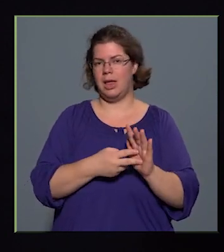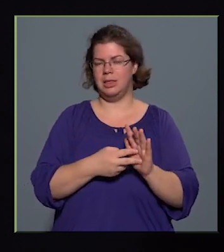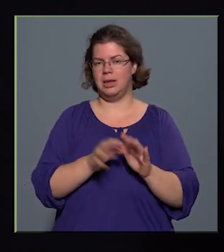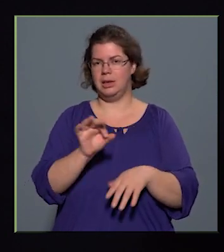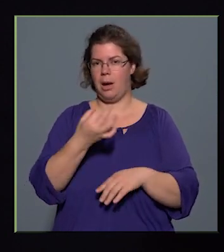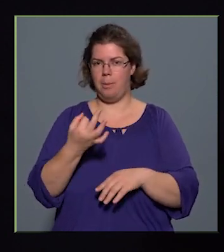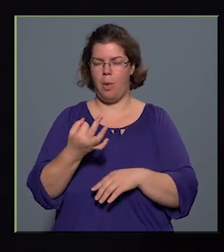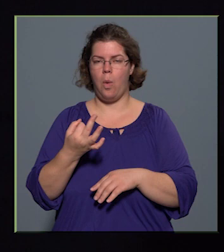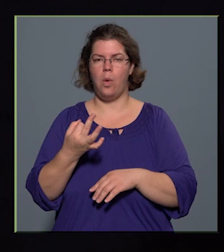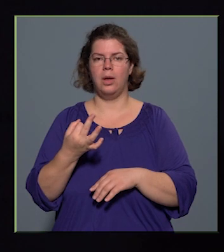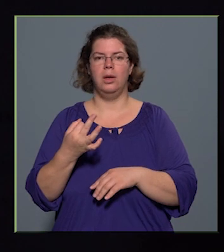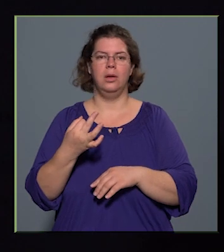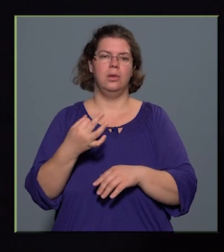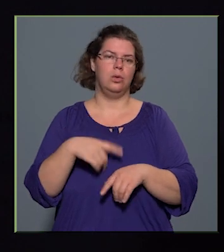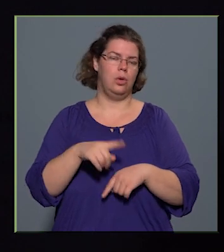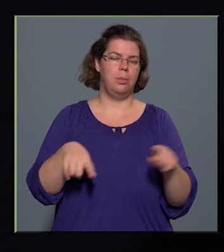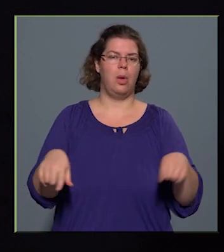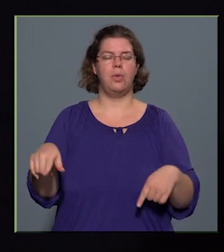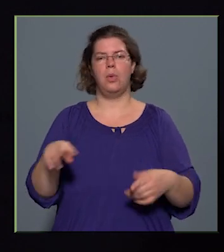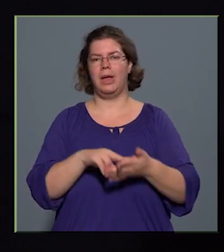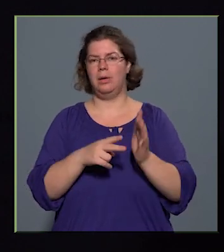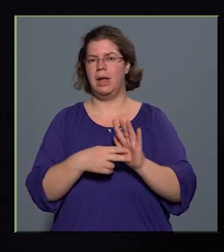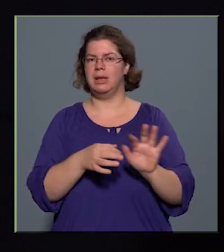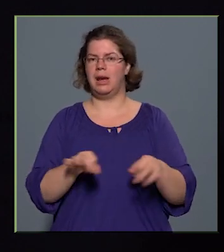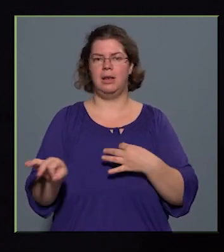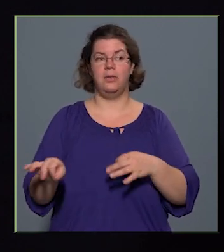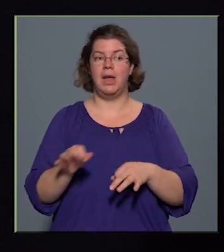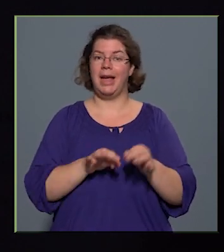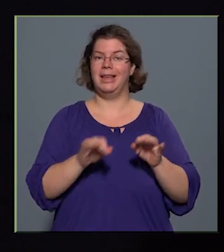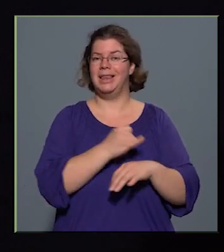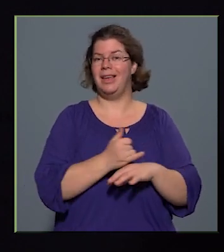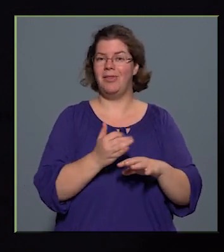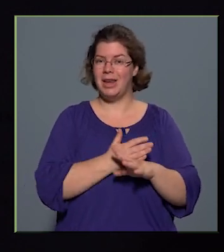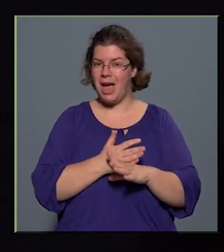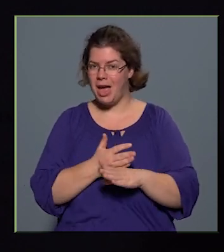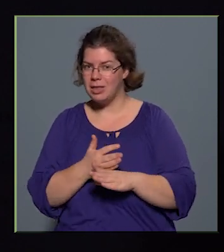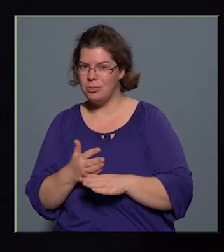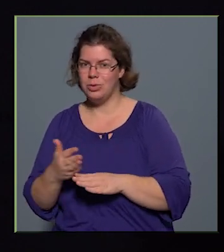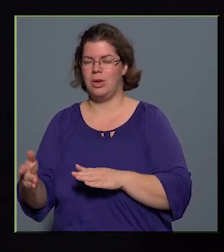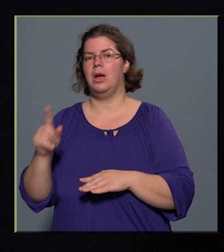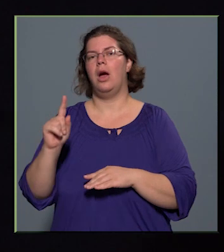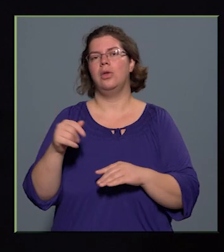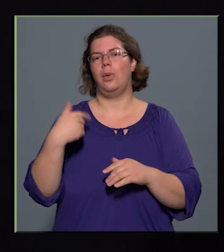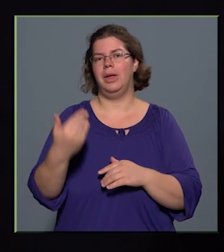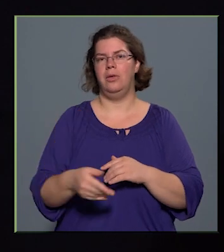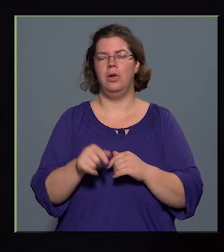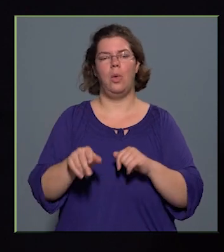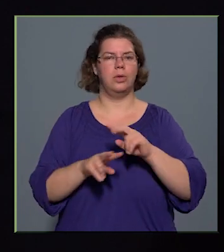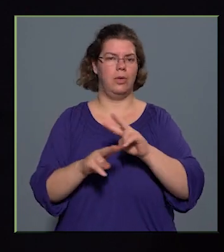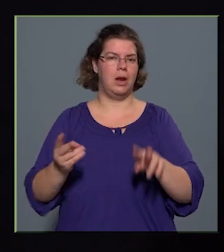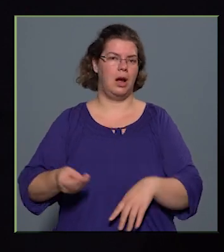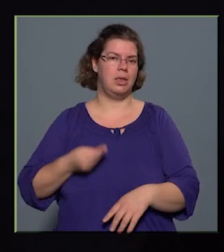különböző rendezvények végül is az egész éven áthúzódnak. Azon kívül ott vannak az